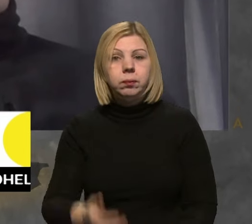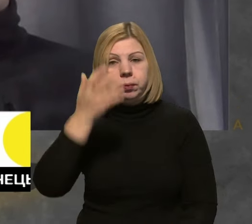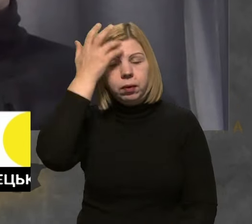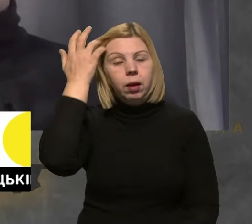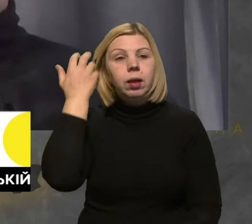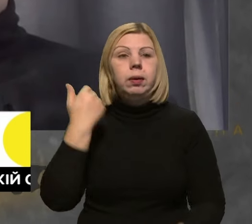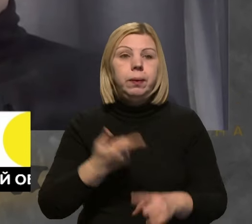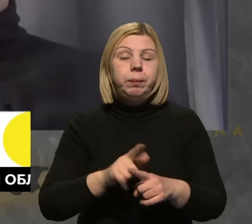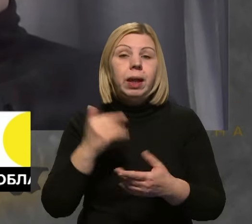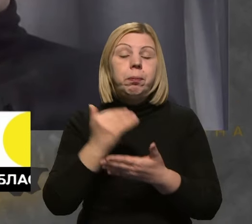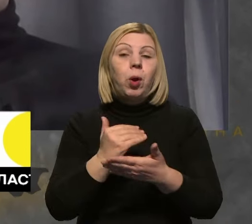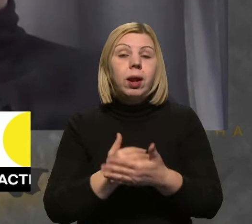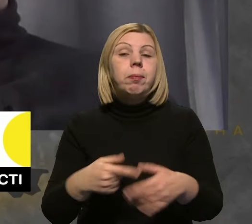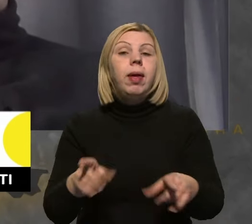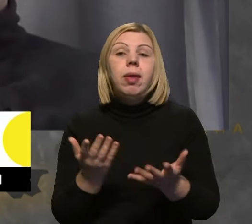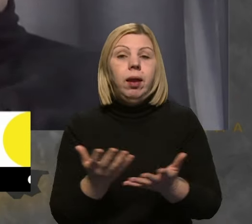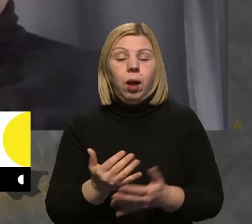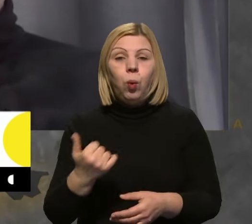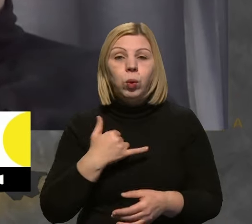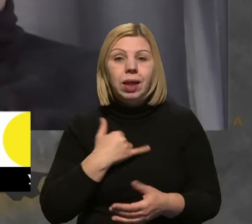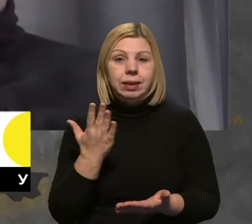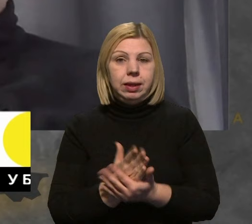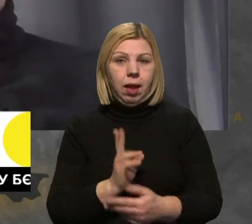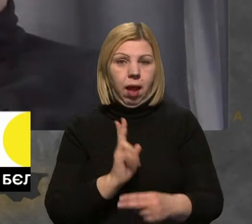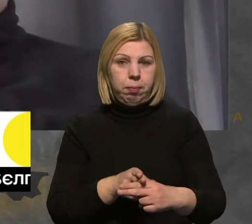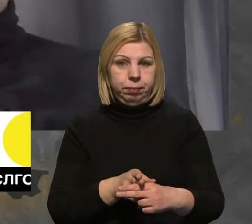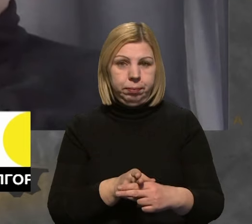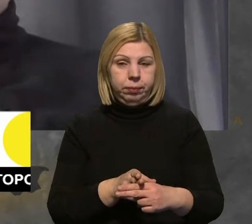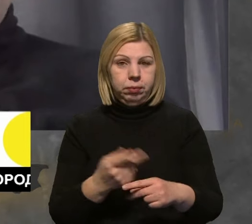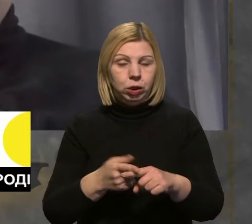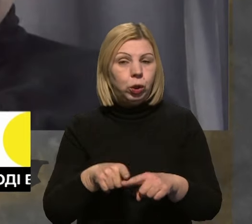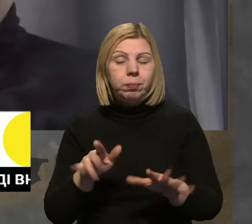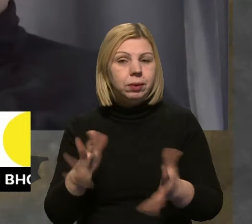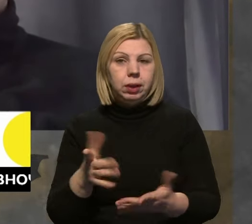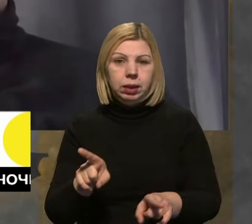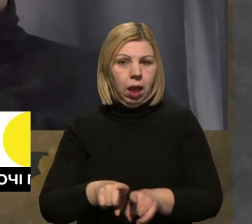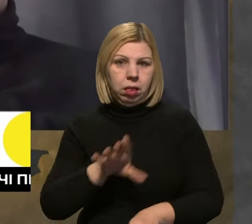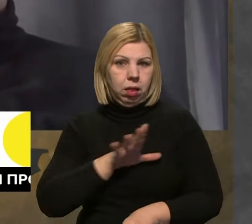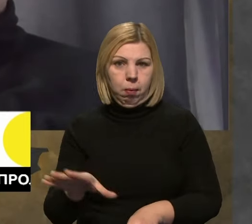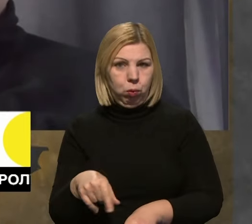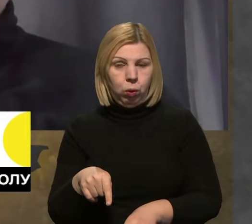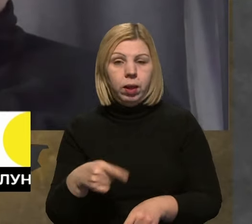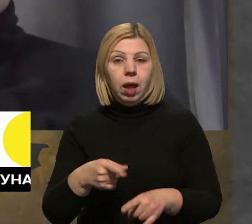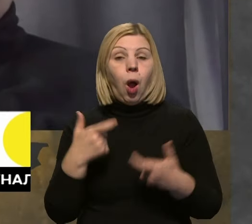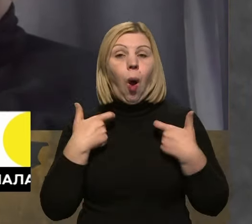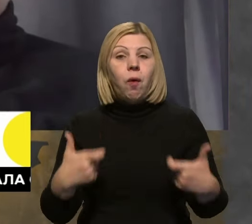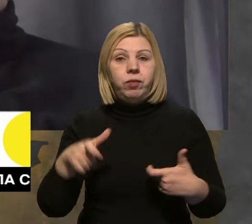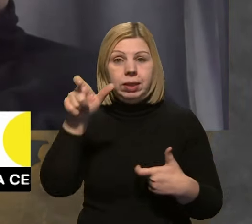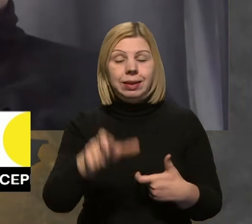Система налагоджена наступним чином. У нас є кілька запобіжників, скажімо так, щоб цього не сталося. Перше, це безпосередньо офіцер,